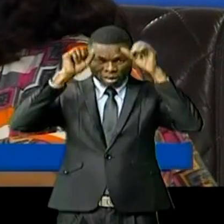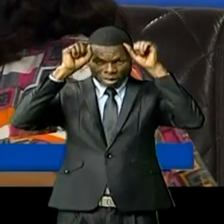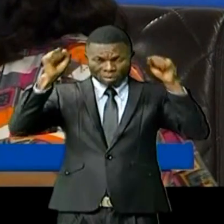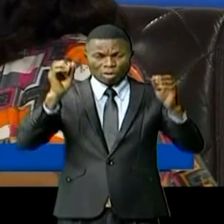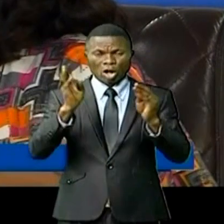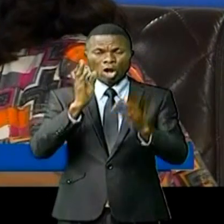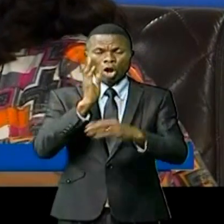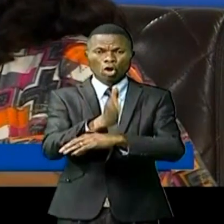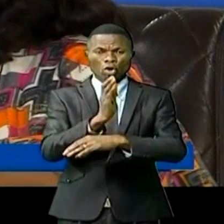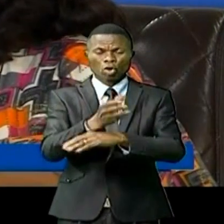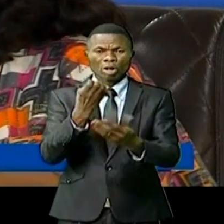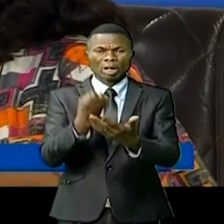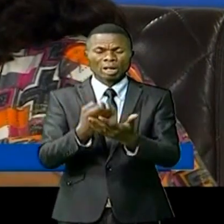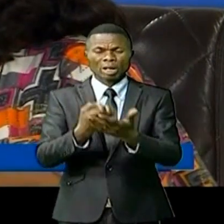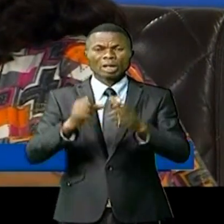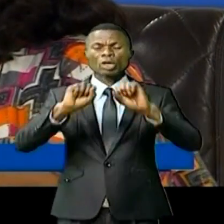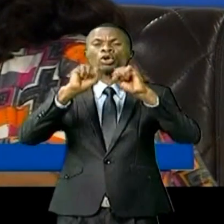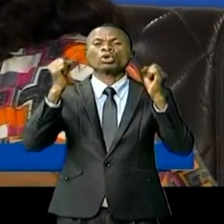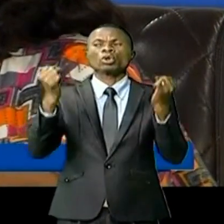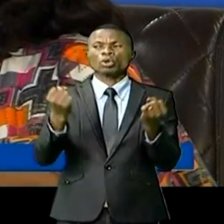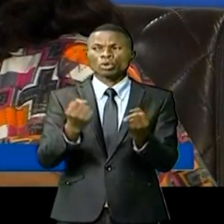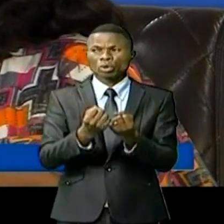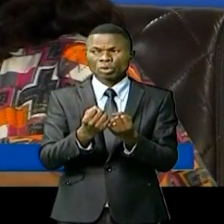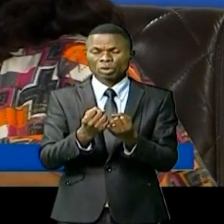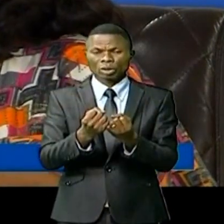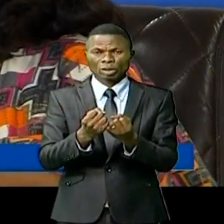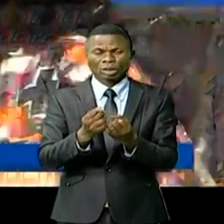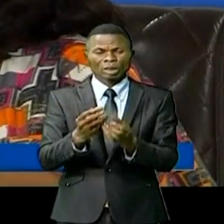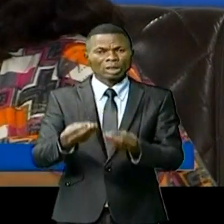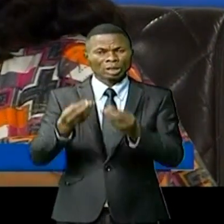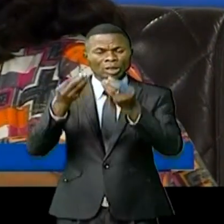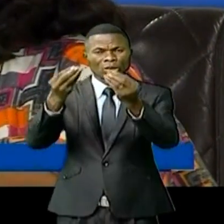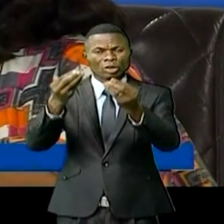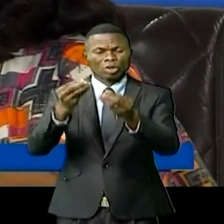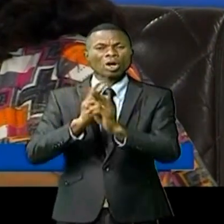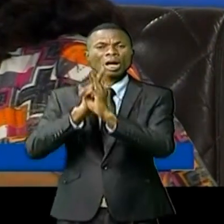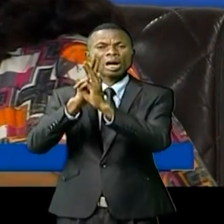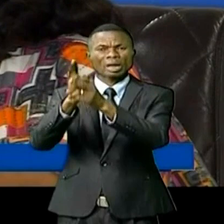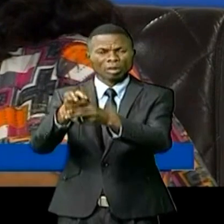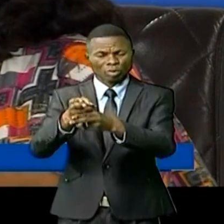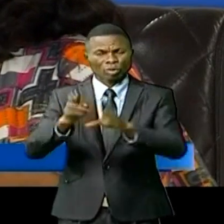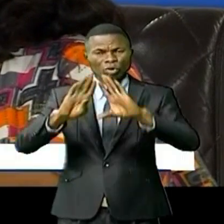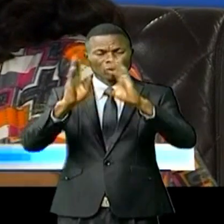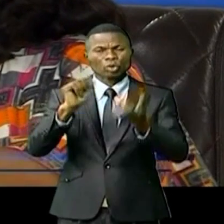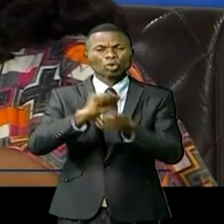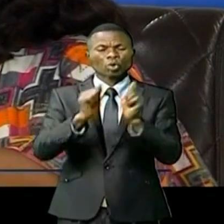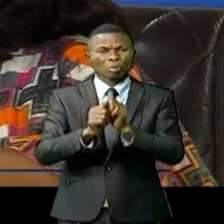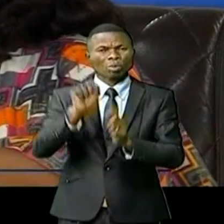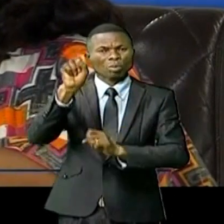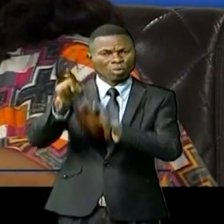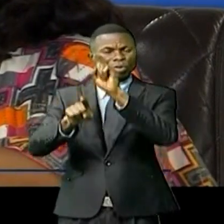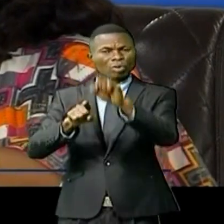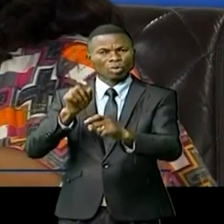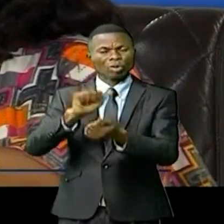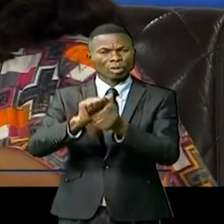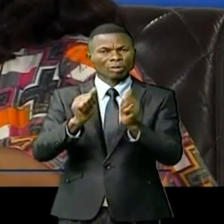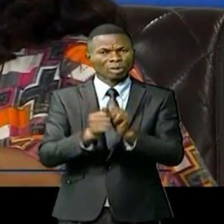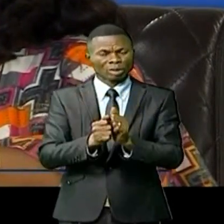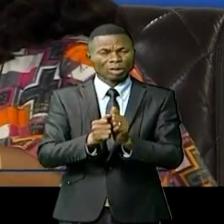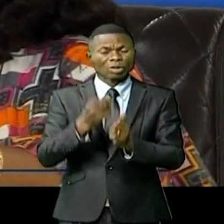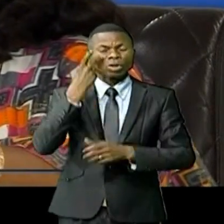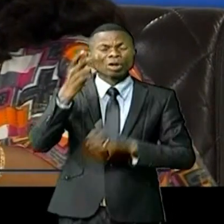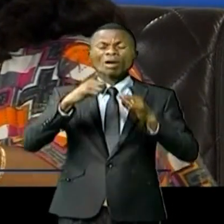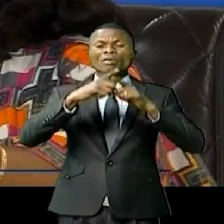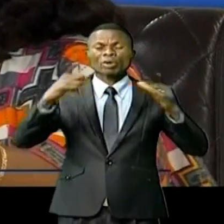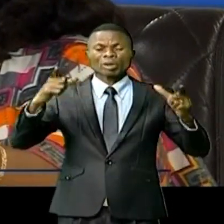Conseil économique et social, est en train de donner la réponse à tous ces questionnements sur la grande vision